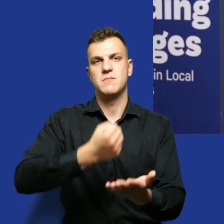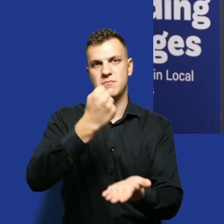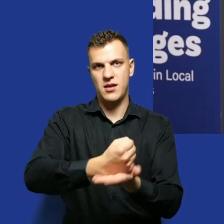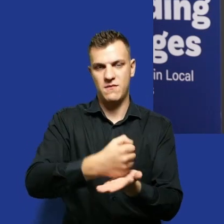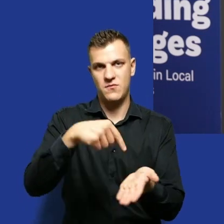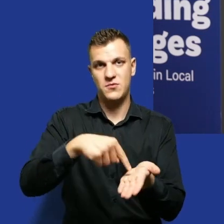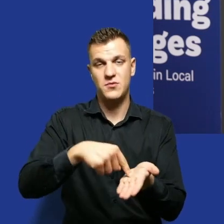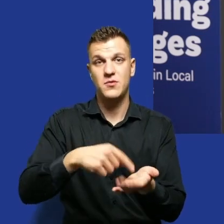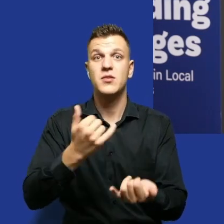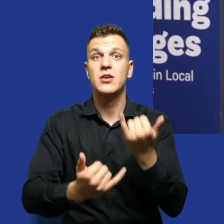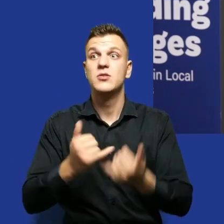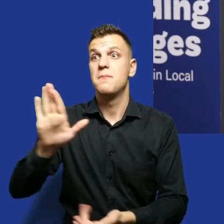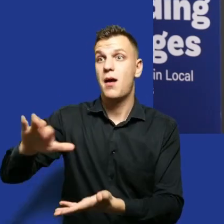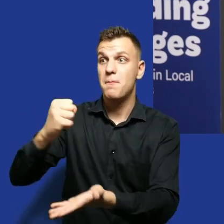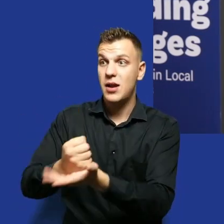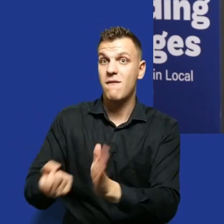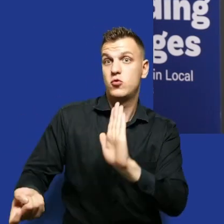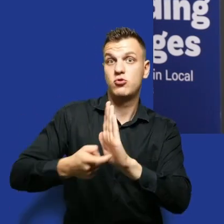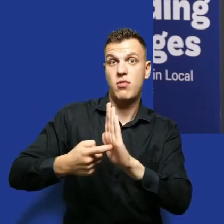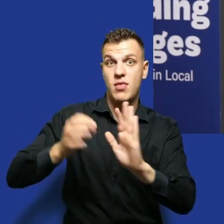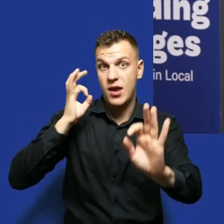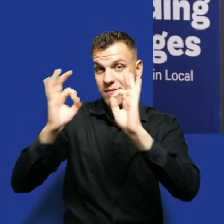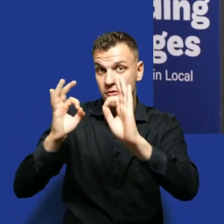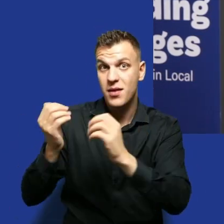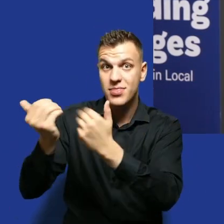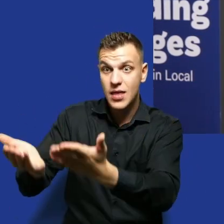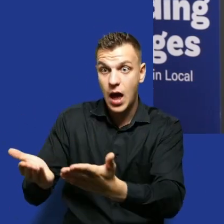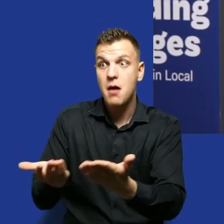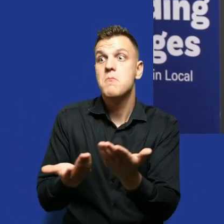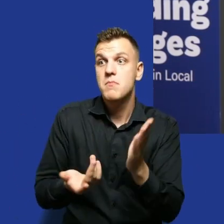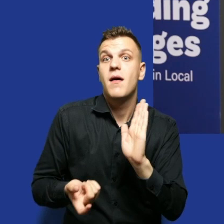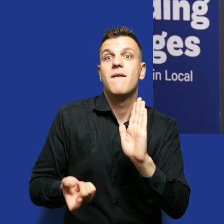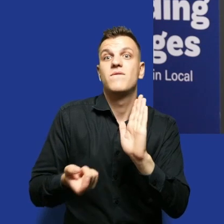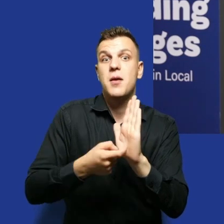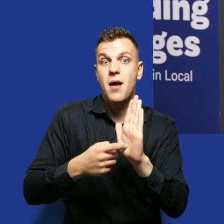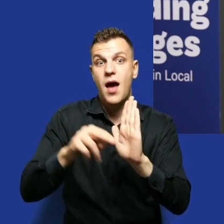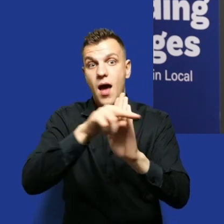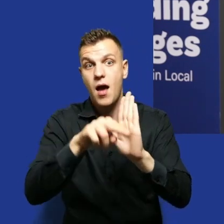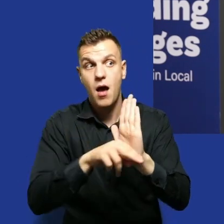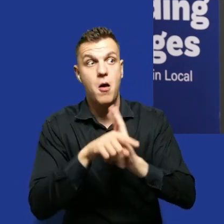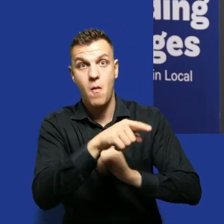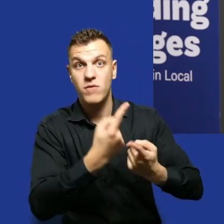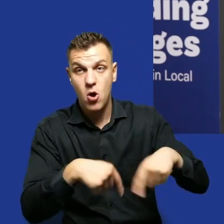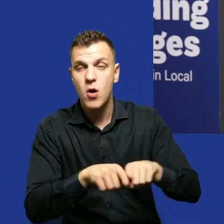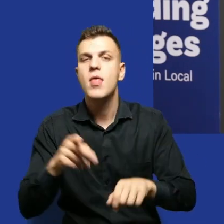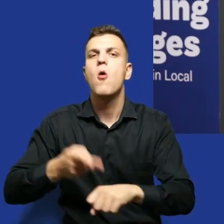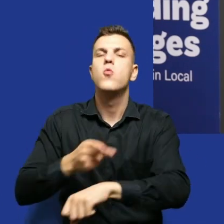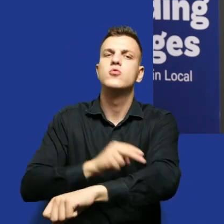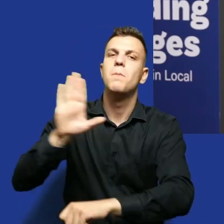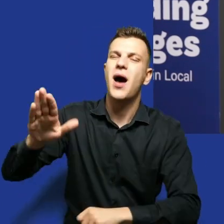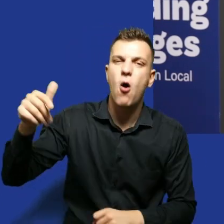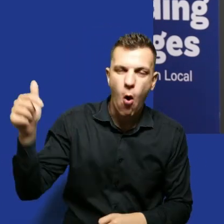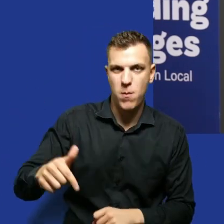ktoś ma prawo wystąpić o informację i spełnia warunki wystąpienia o informację, to urząd ma obowiązek je udzielić,